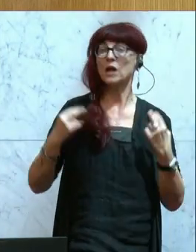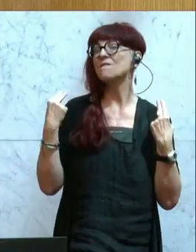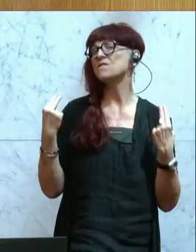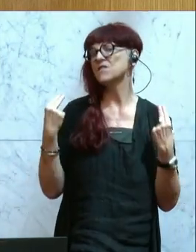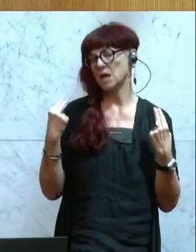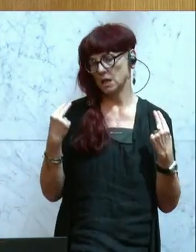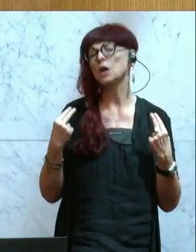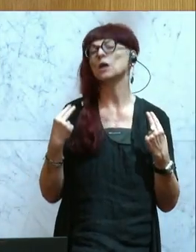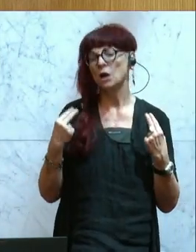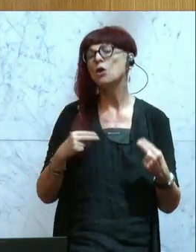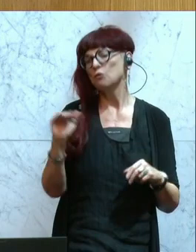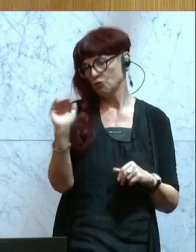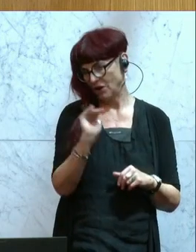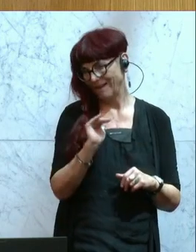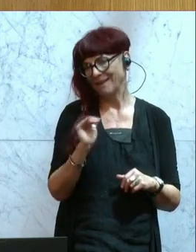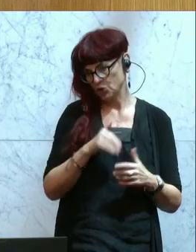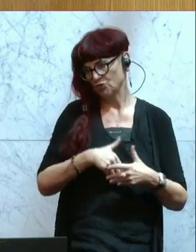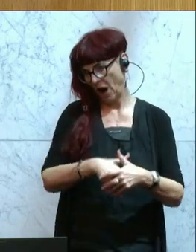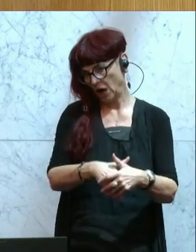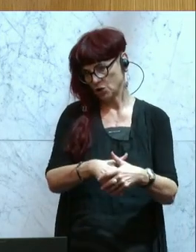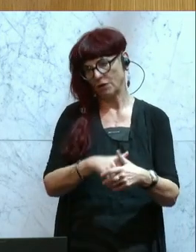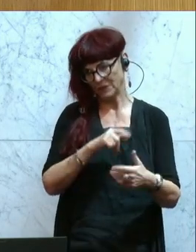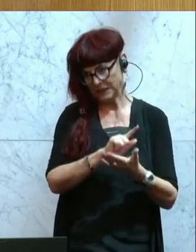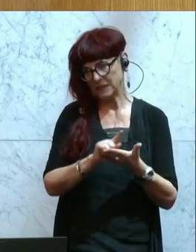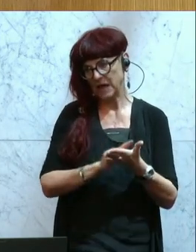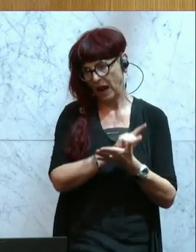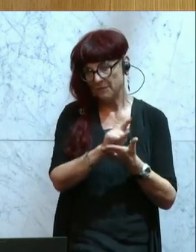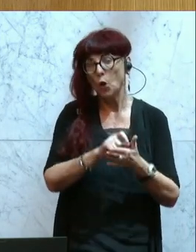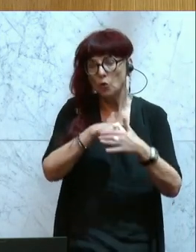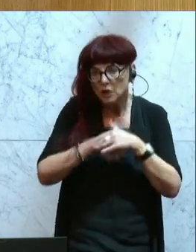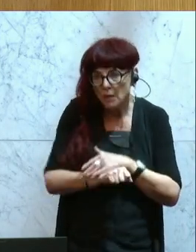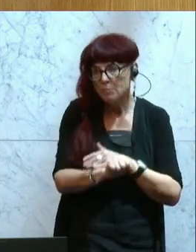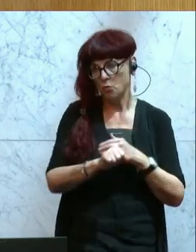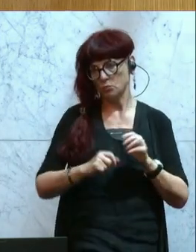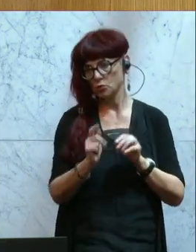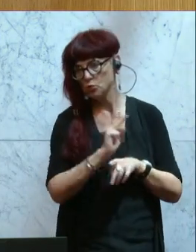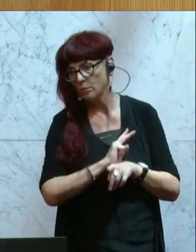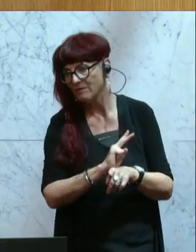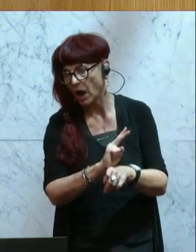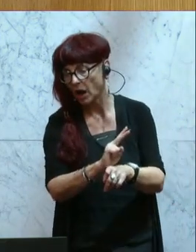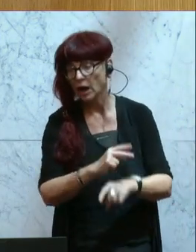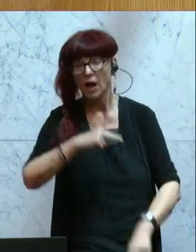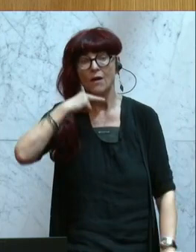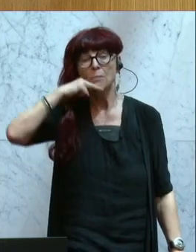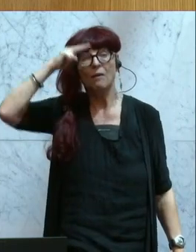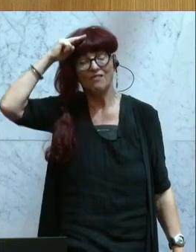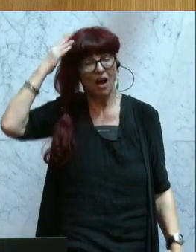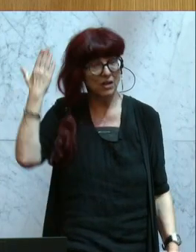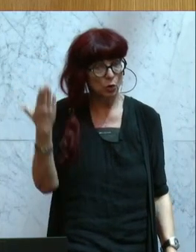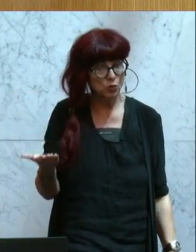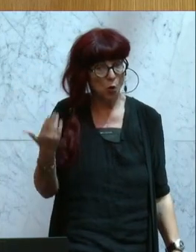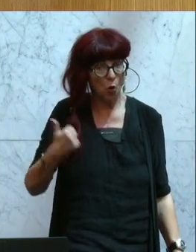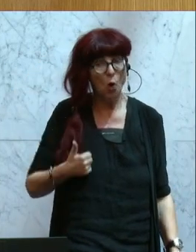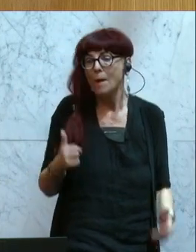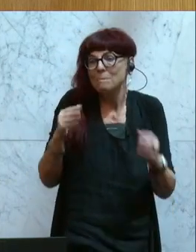ist. Und die müssen während der Schwangerschaft und während der Geburt überwacht werden. Väter sind, und das ist einfach